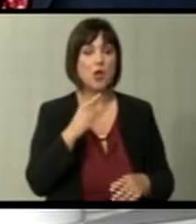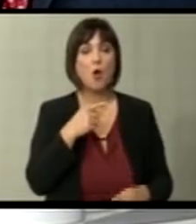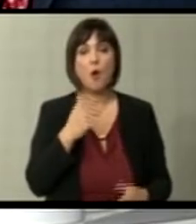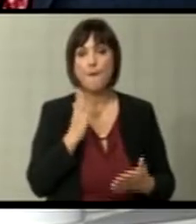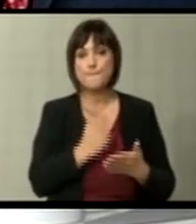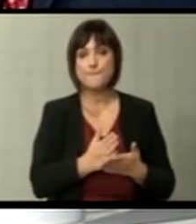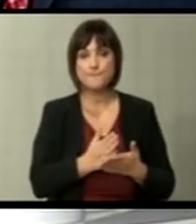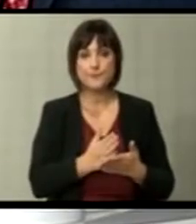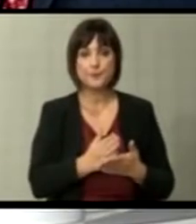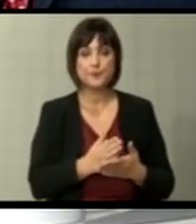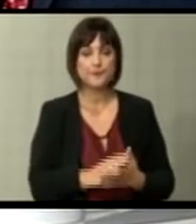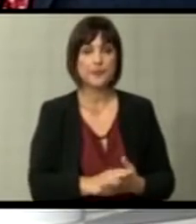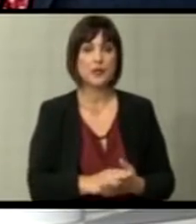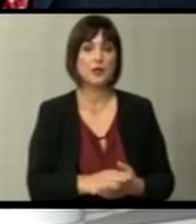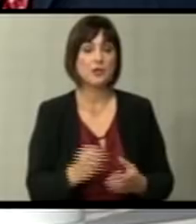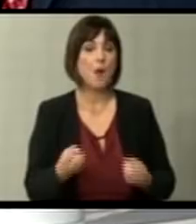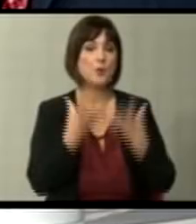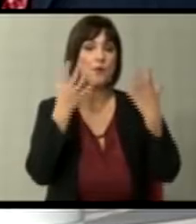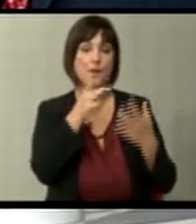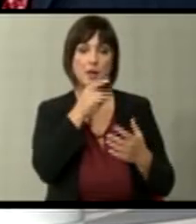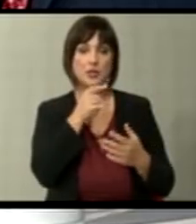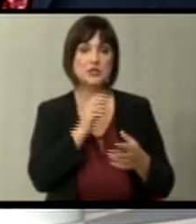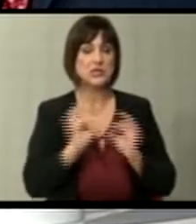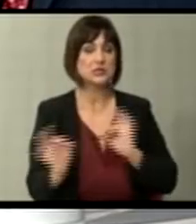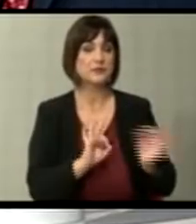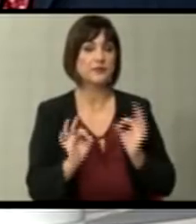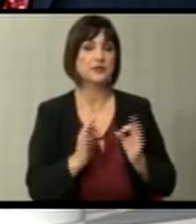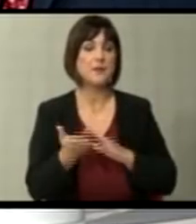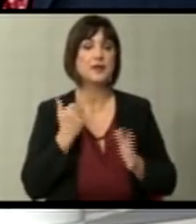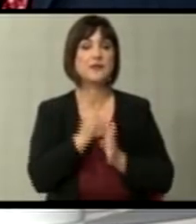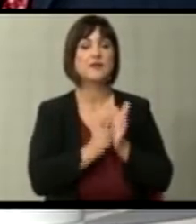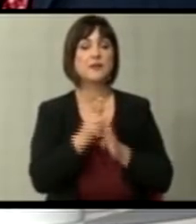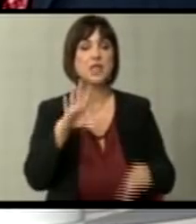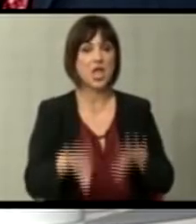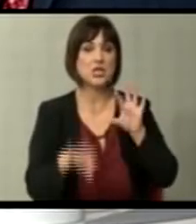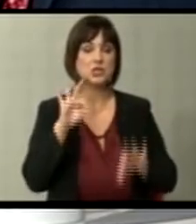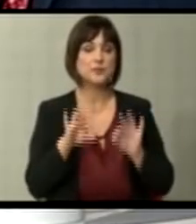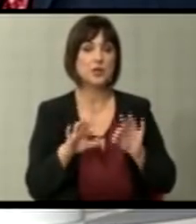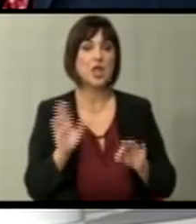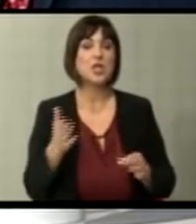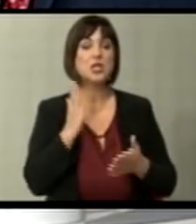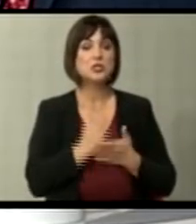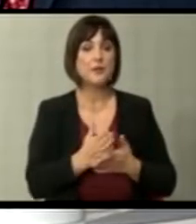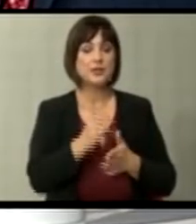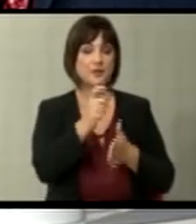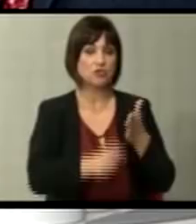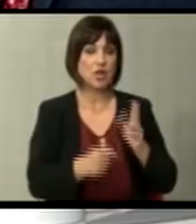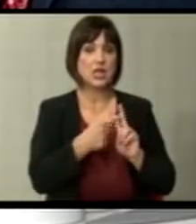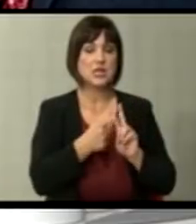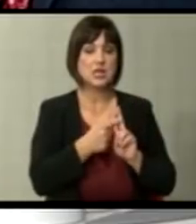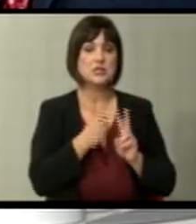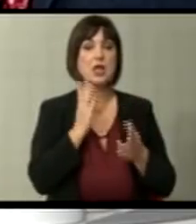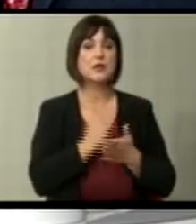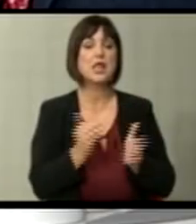објективно на пролет Македонија е зрела за предвремени избори затоа што и да станеме членка на НАТО, ќе